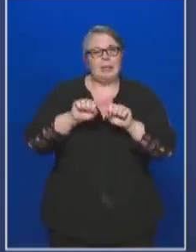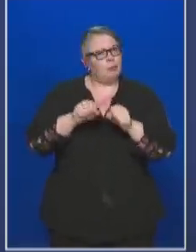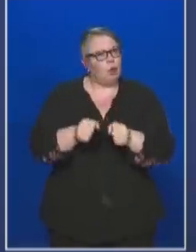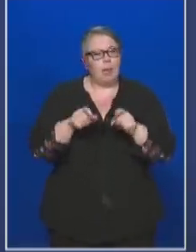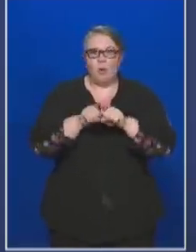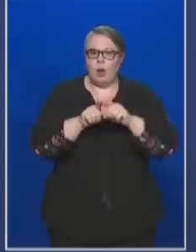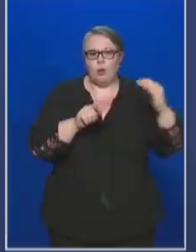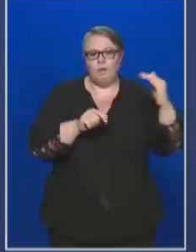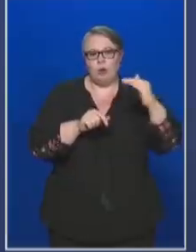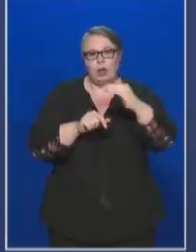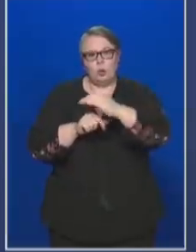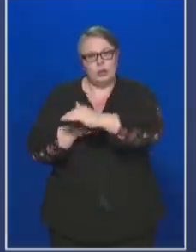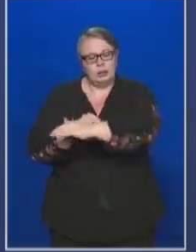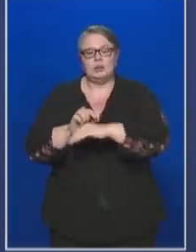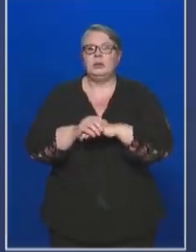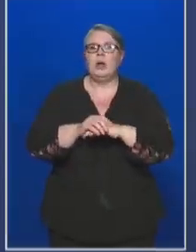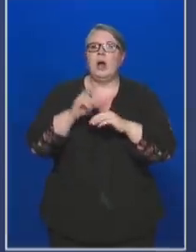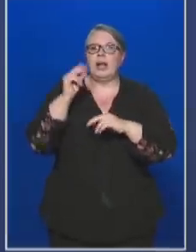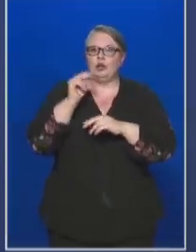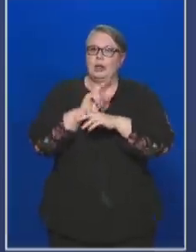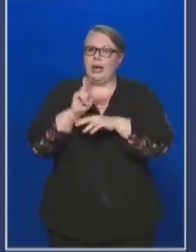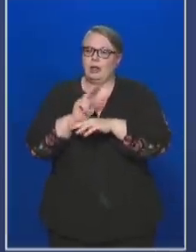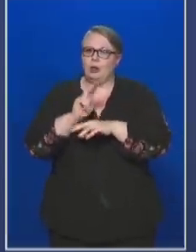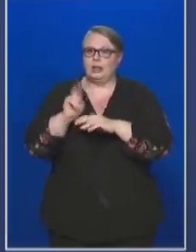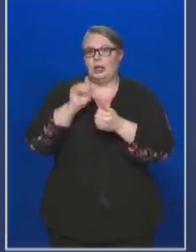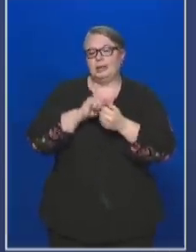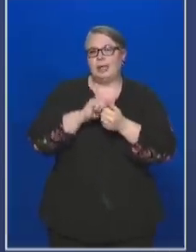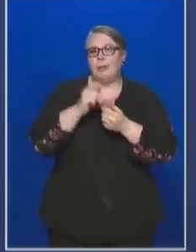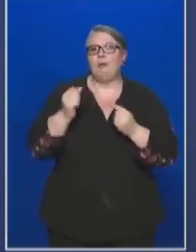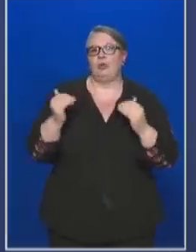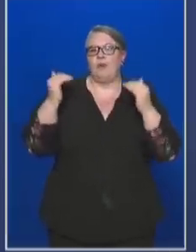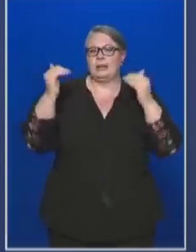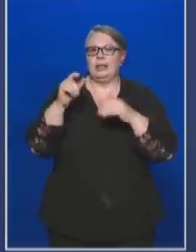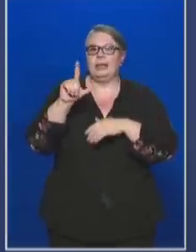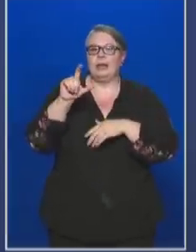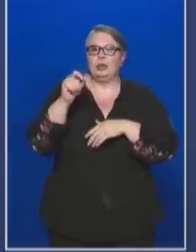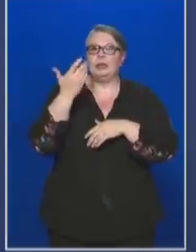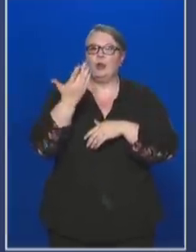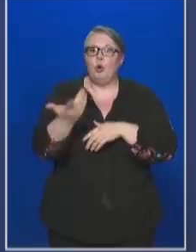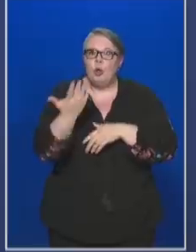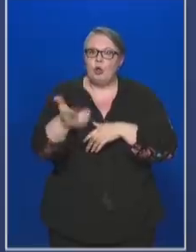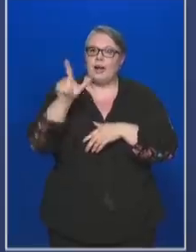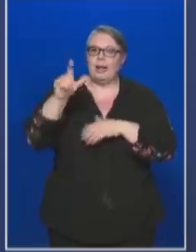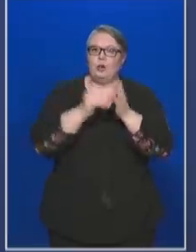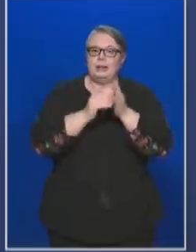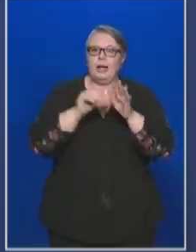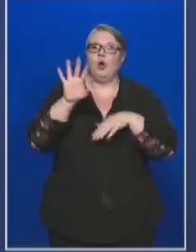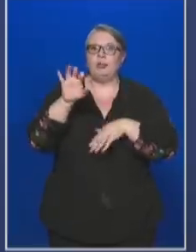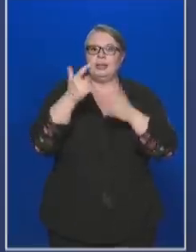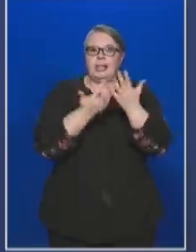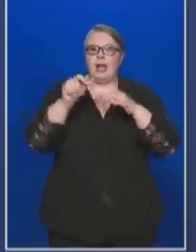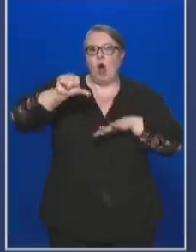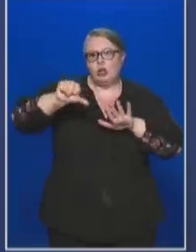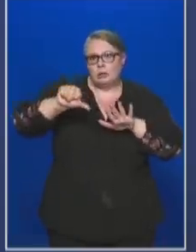az elmúlt napok tekintetében sem. Rendőrségi ellenőrzéseinknek a száma viszont növekszik, 252.576